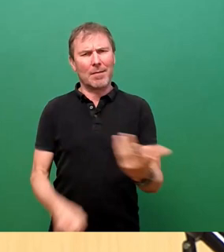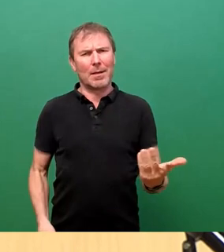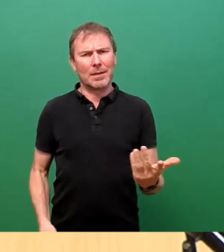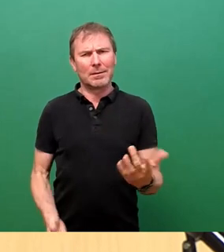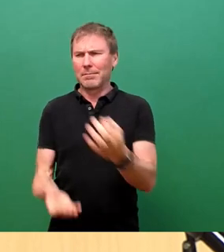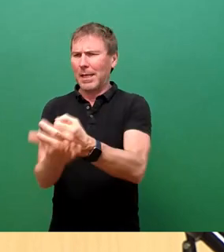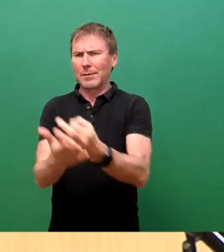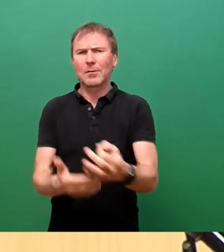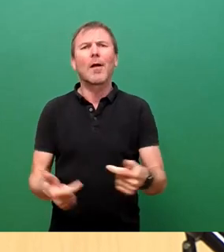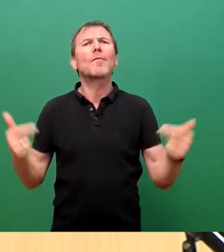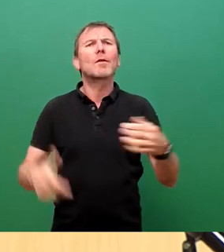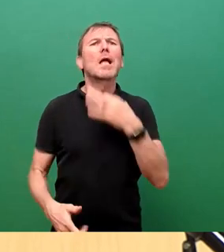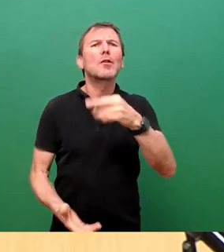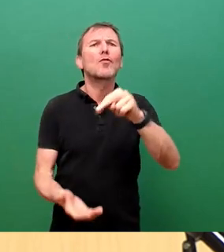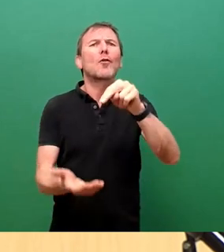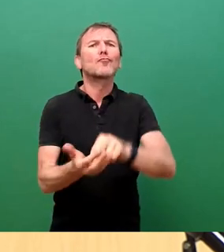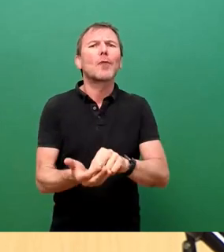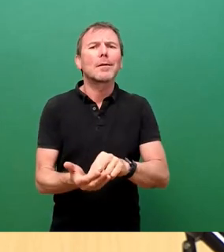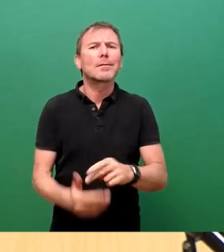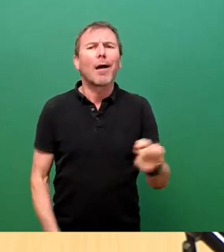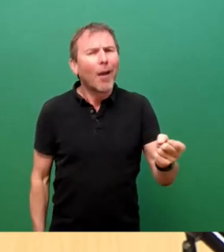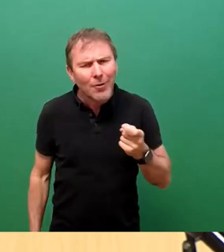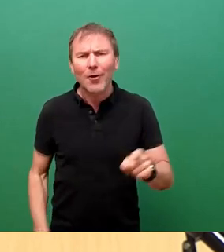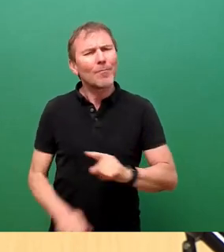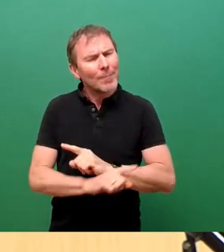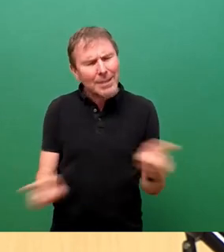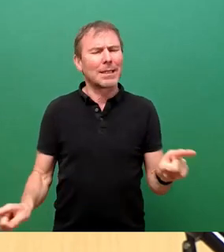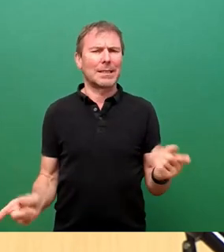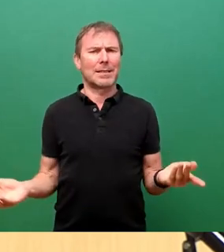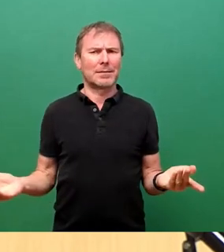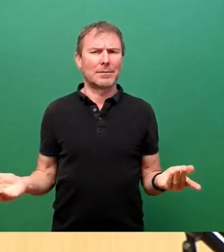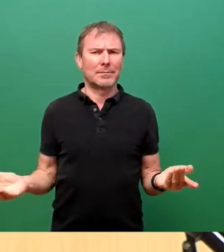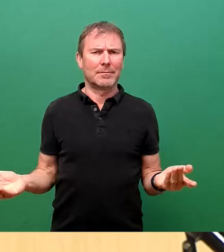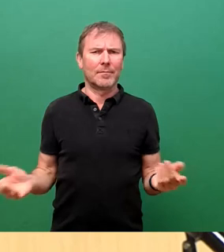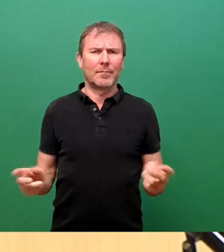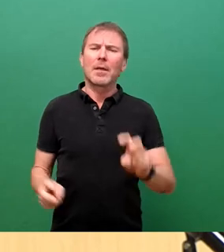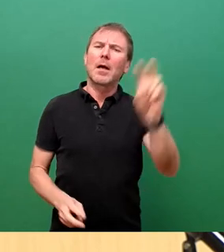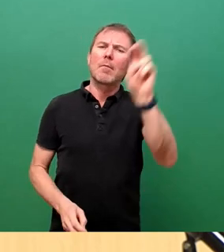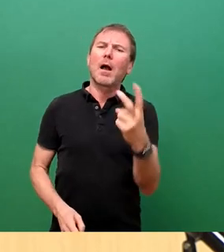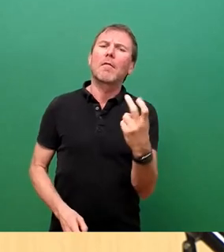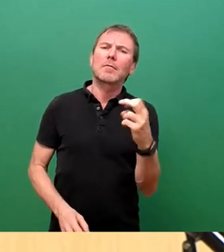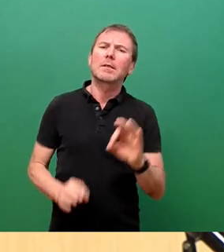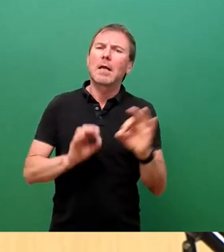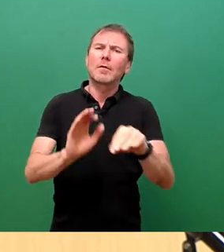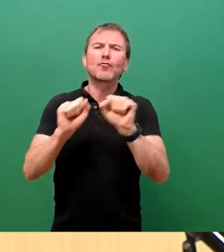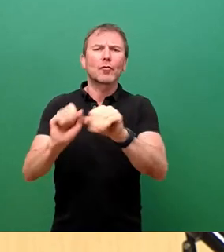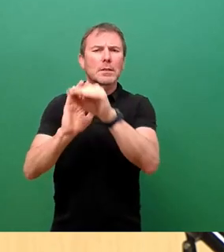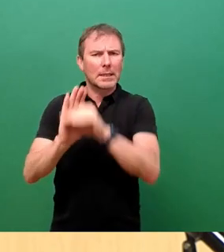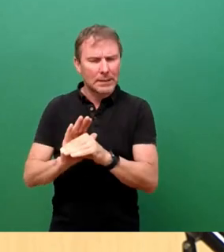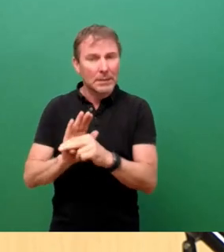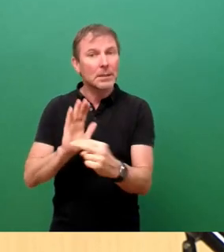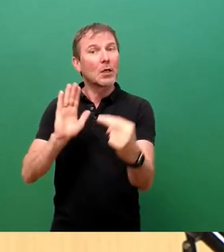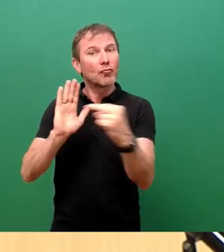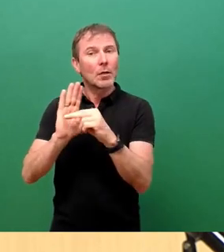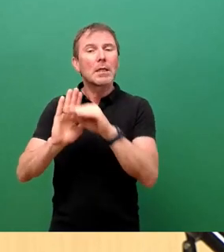Versorgungsnotstand enormen Ausmaßes droht deshalb nicht. § 20a Infektionsschutzgesetz regelt in Absatz 1 die